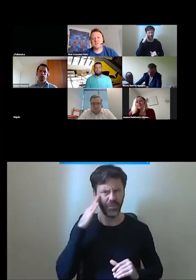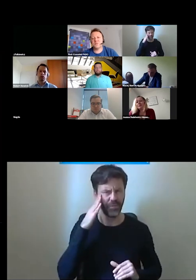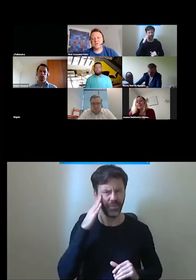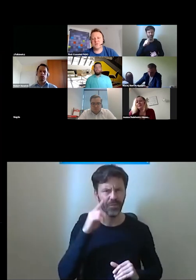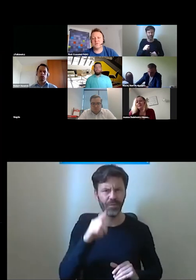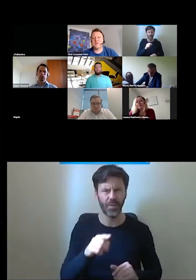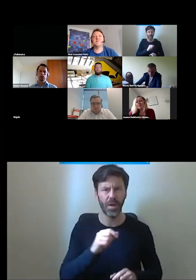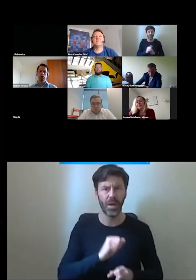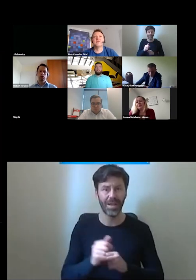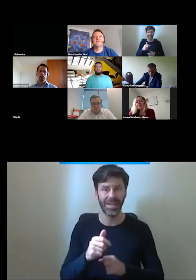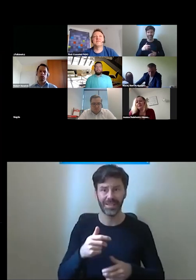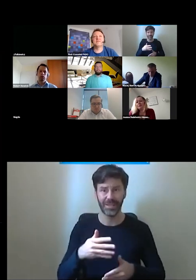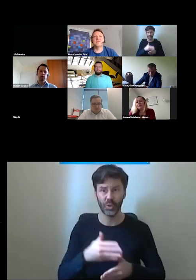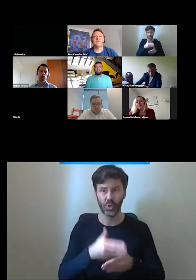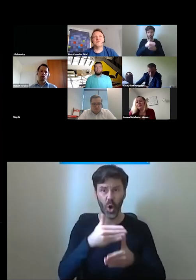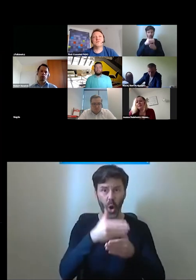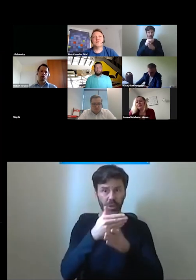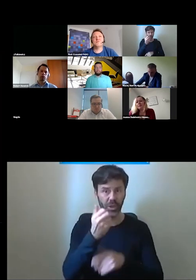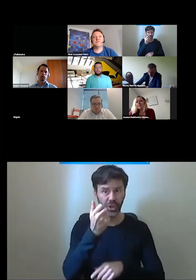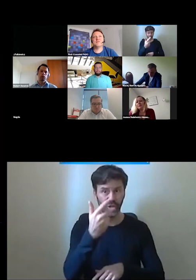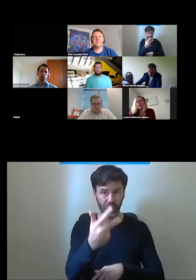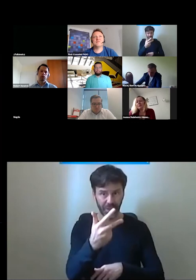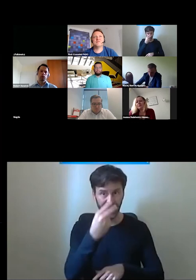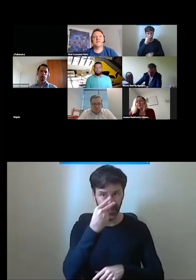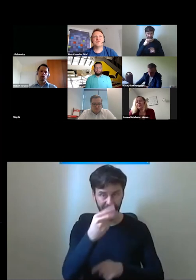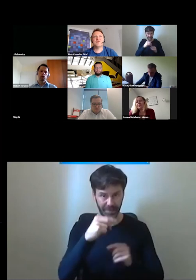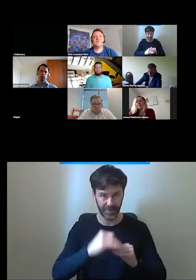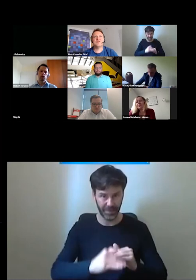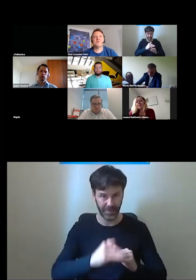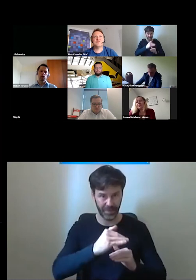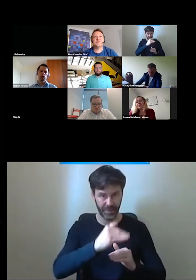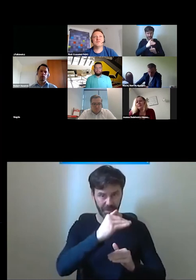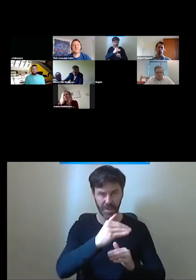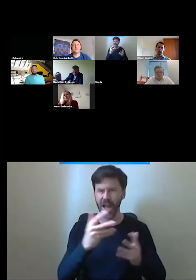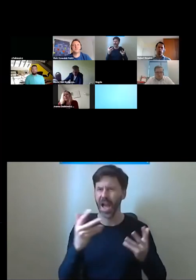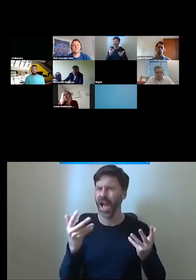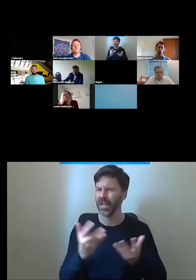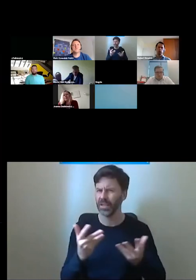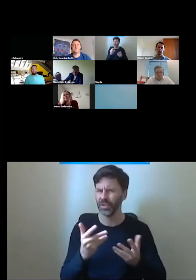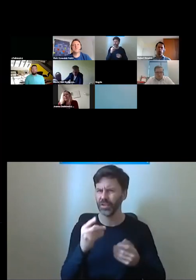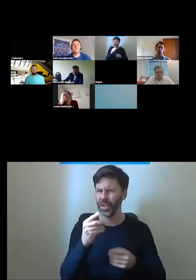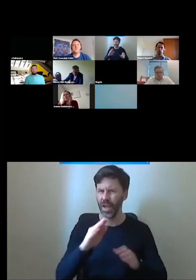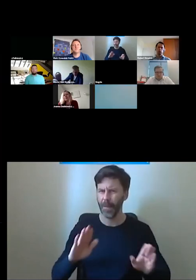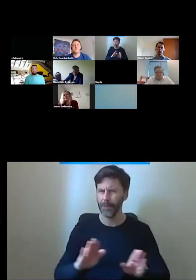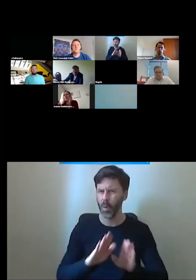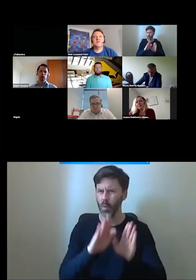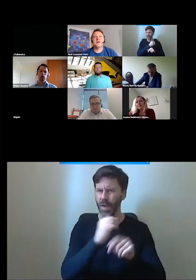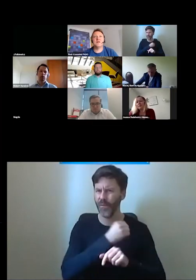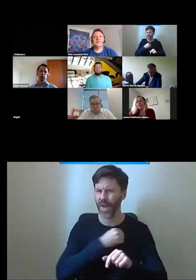trzech stopni które znajdują się w zabytkowej części budynku